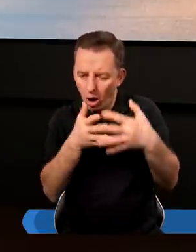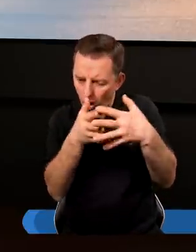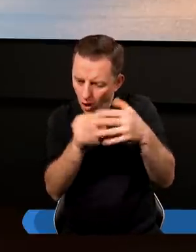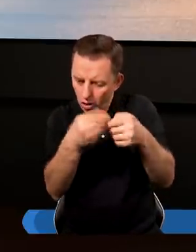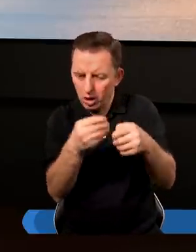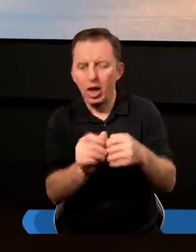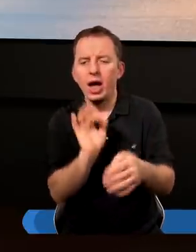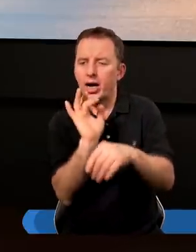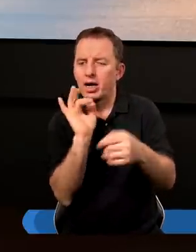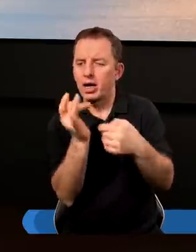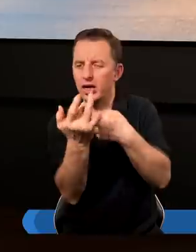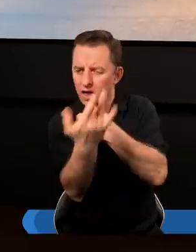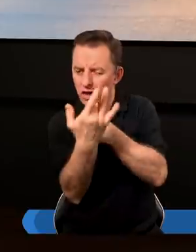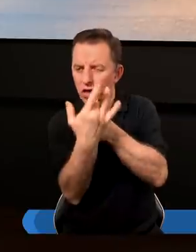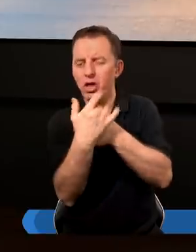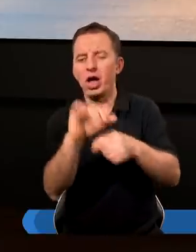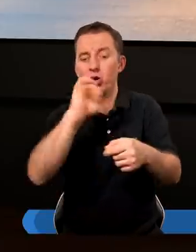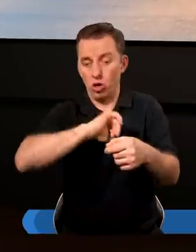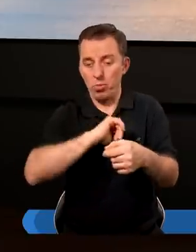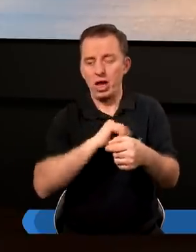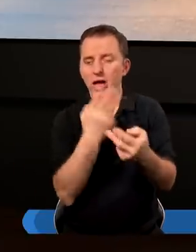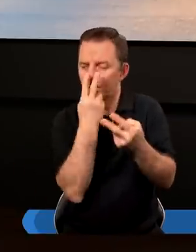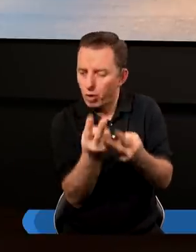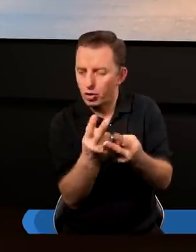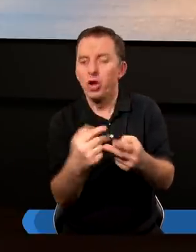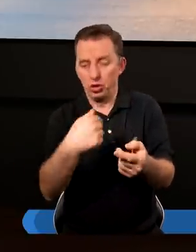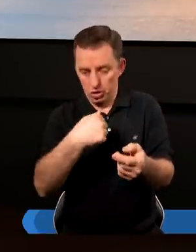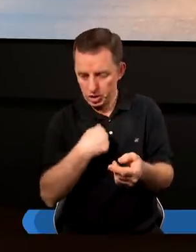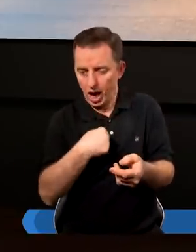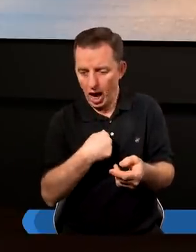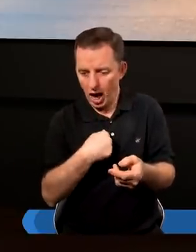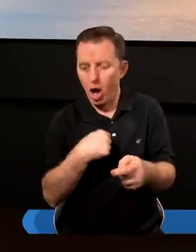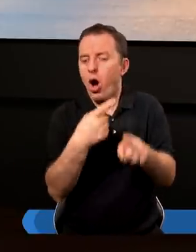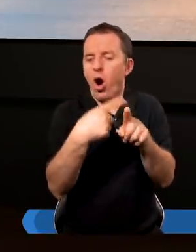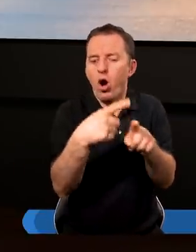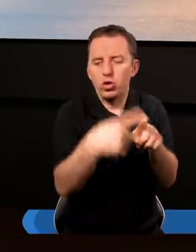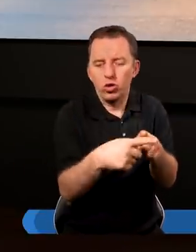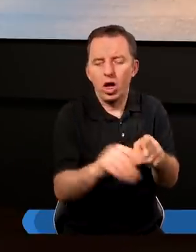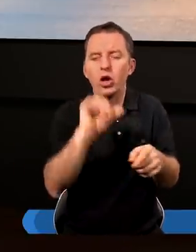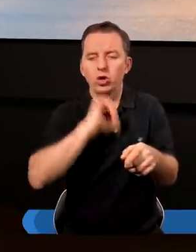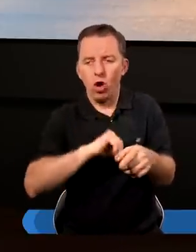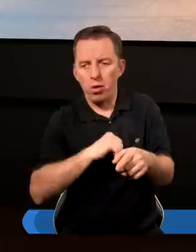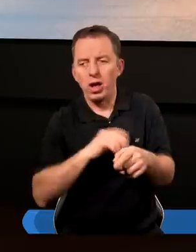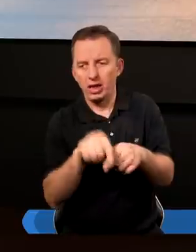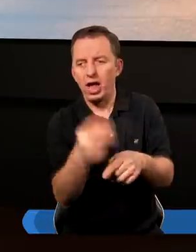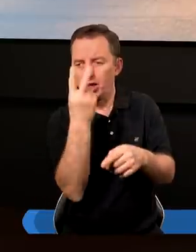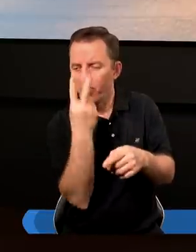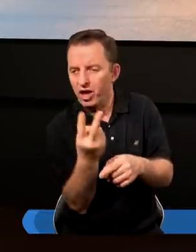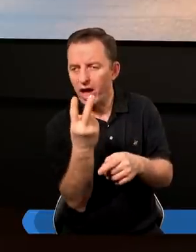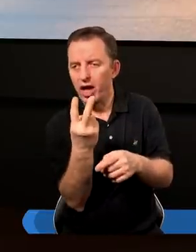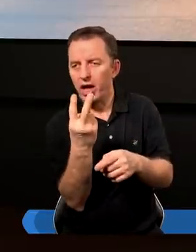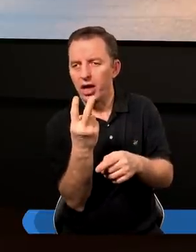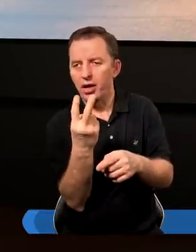takiego krytycznego spojrzenia na siebie. Czy ja po pierwsze odróżniam w sobie te dwie